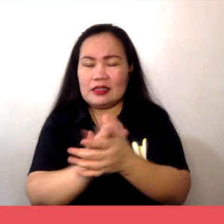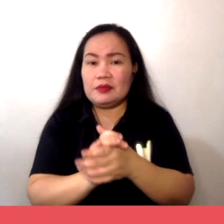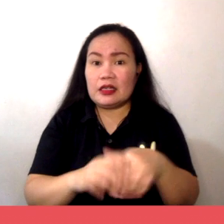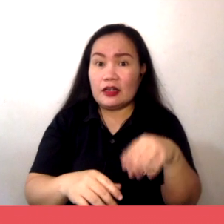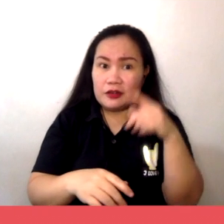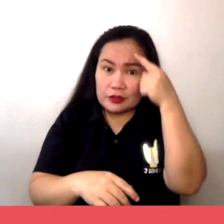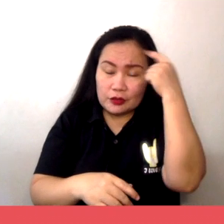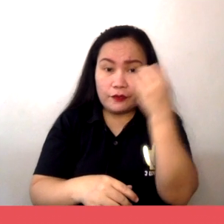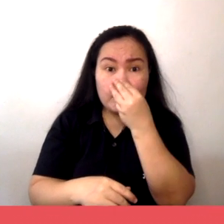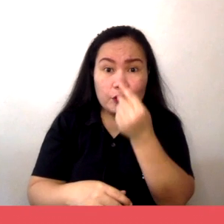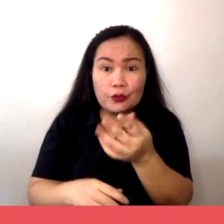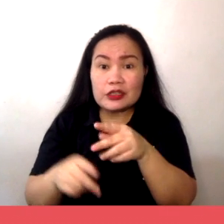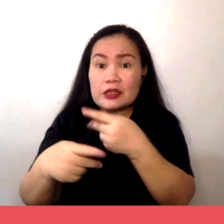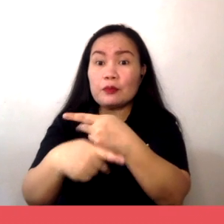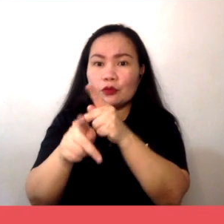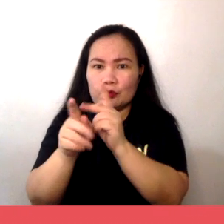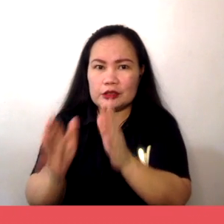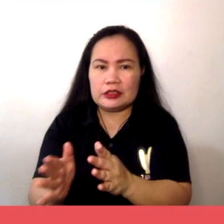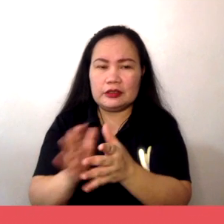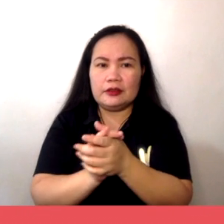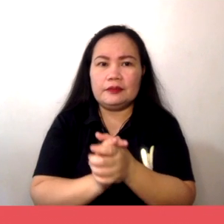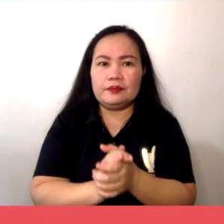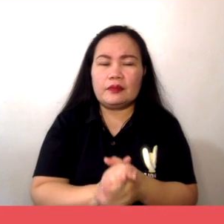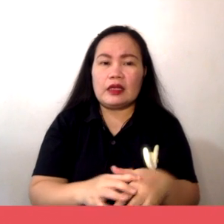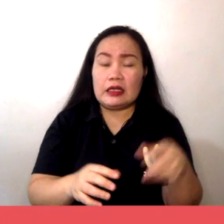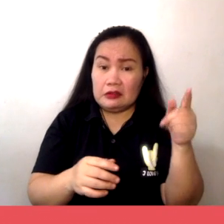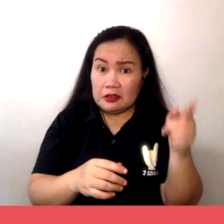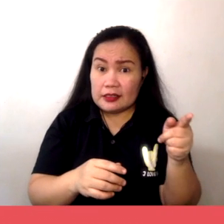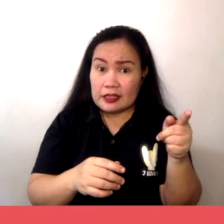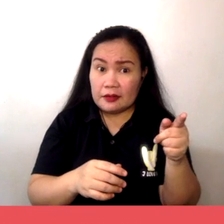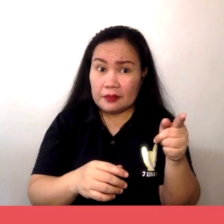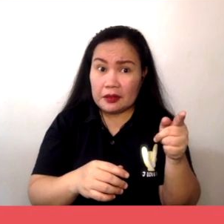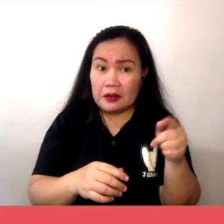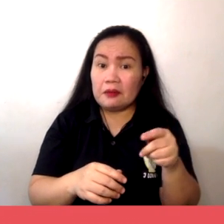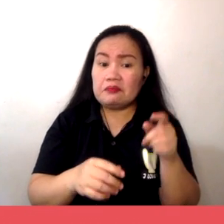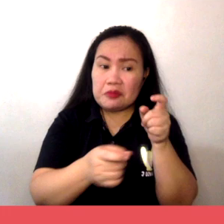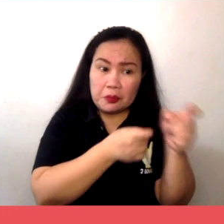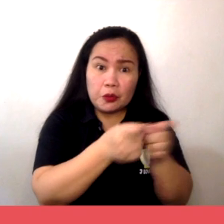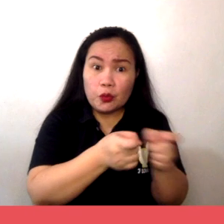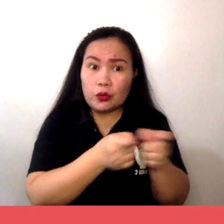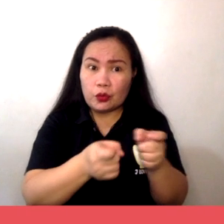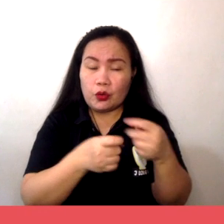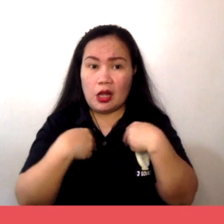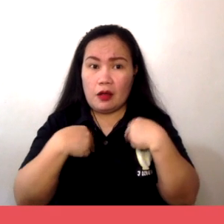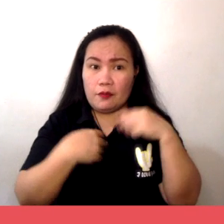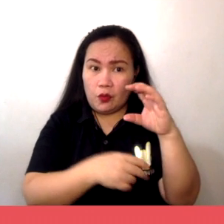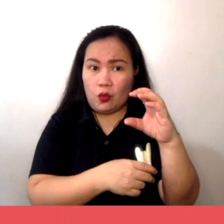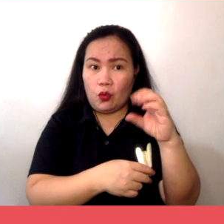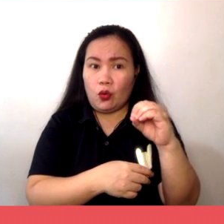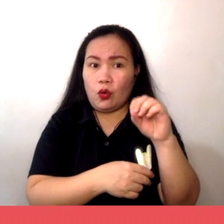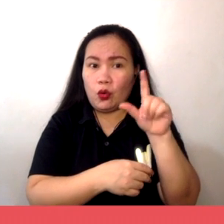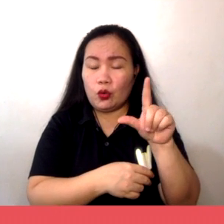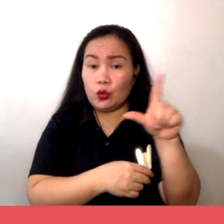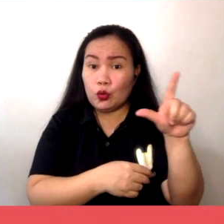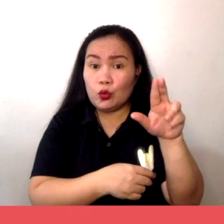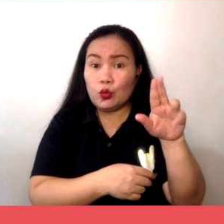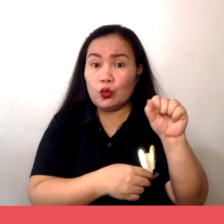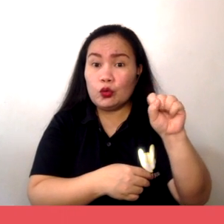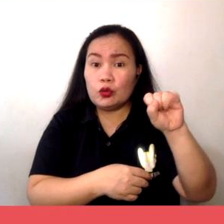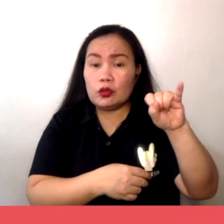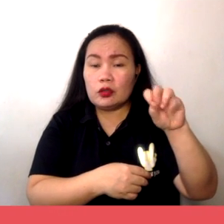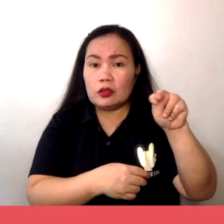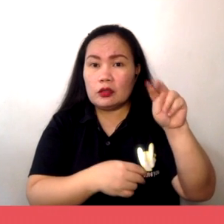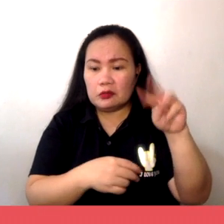Sa ganitong sistema, maaaring magkaroon ng pagkontrol o sabwatan ang mga negosyante